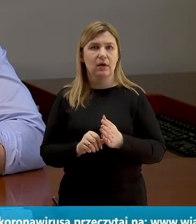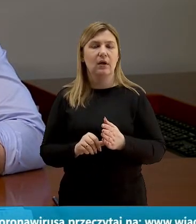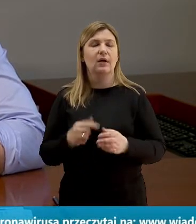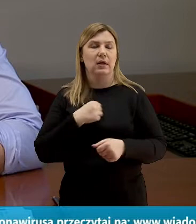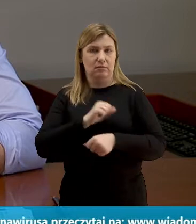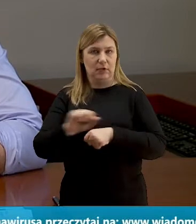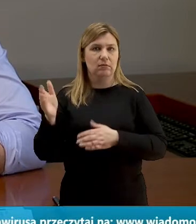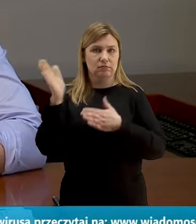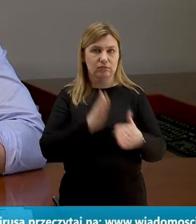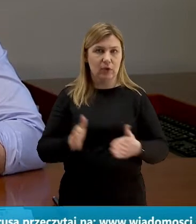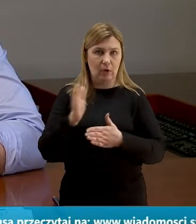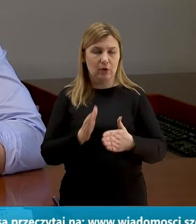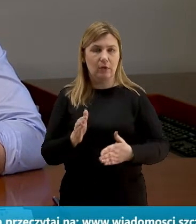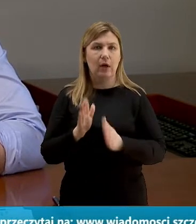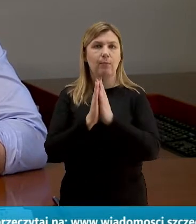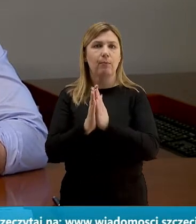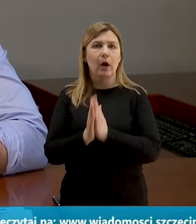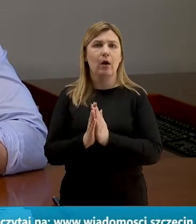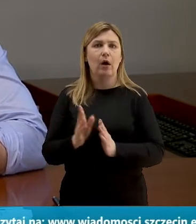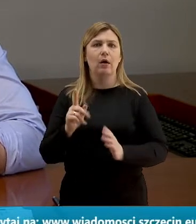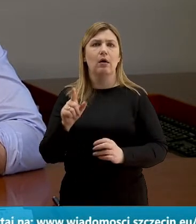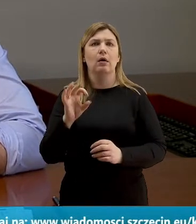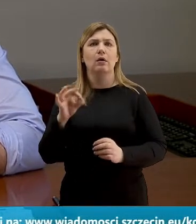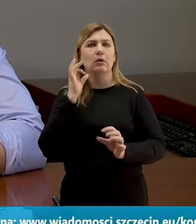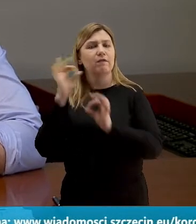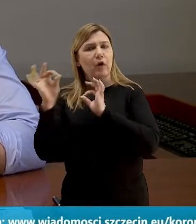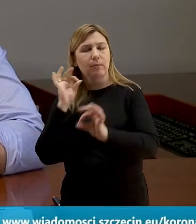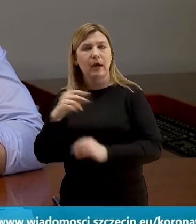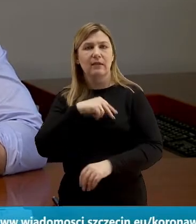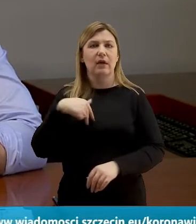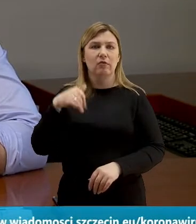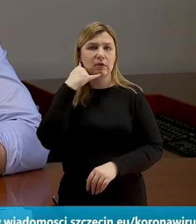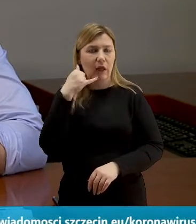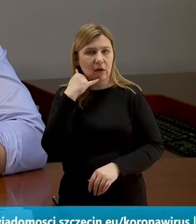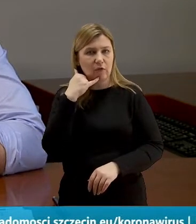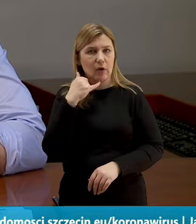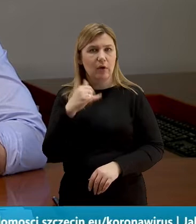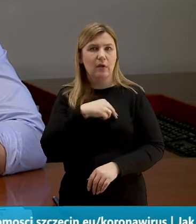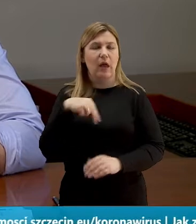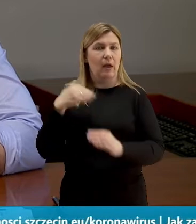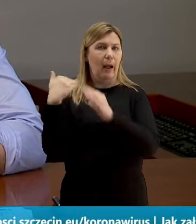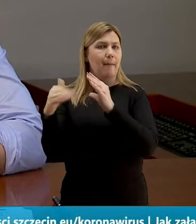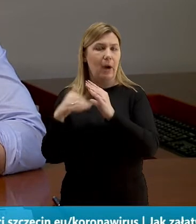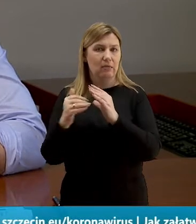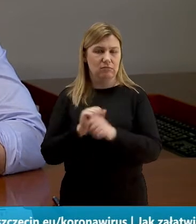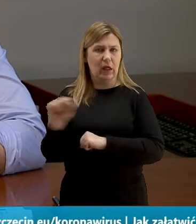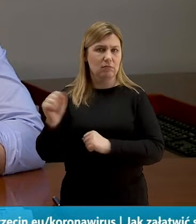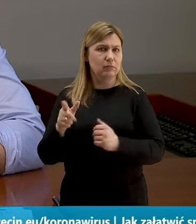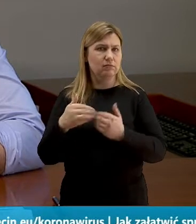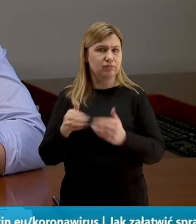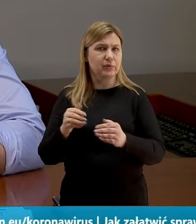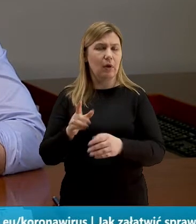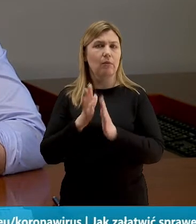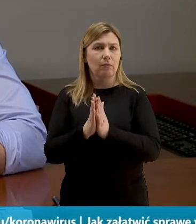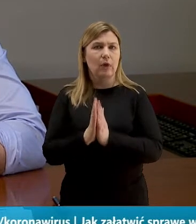przygotowani prosimy tylko o sygnał nasze telefony nasze maile są dostępne proszę wtedy w takiej sytuacji z